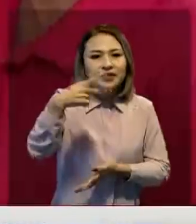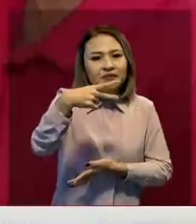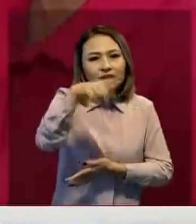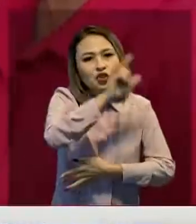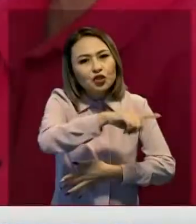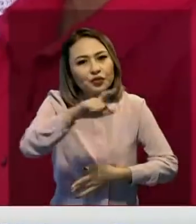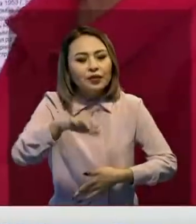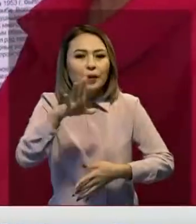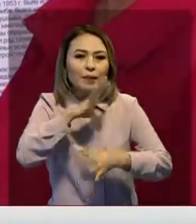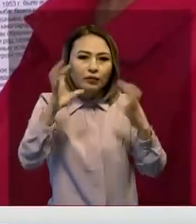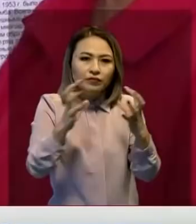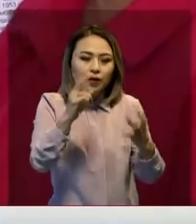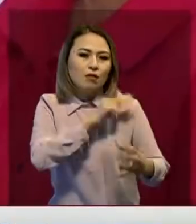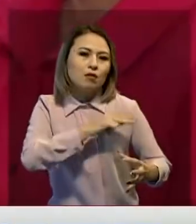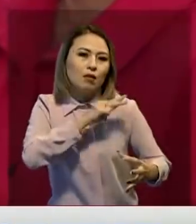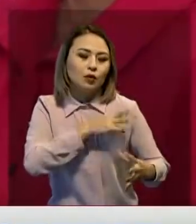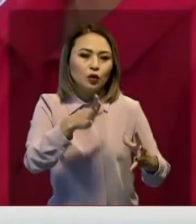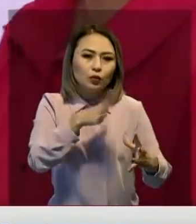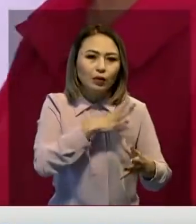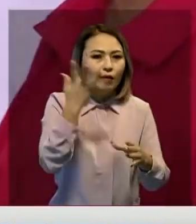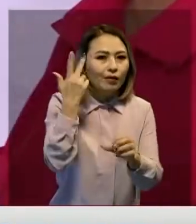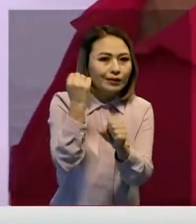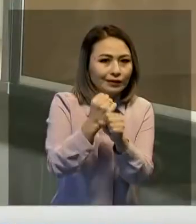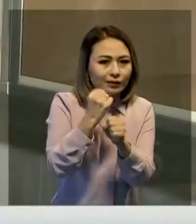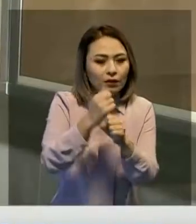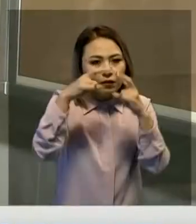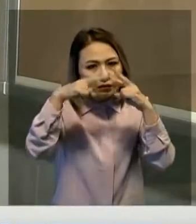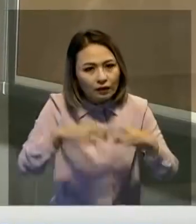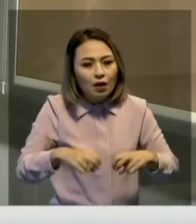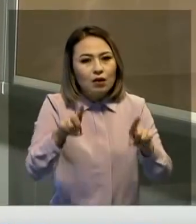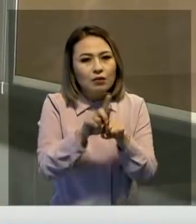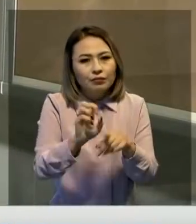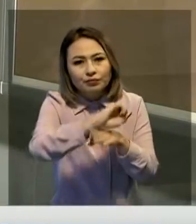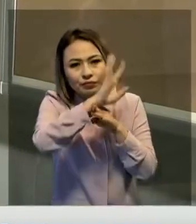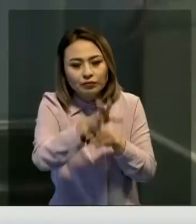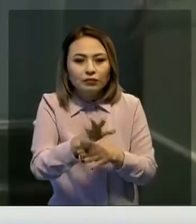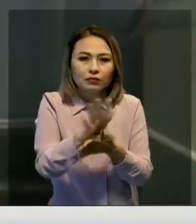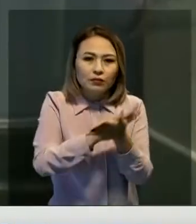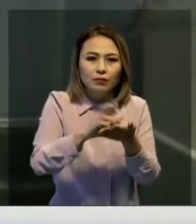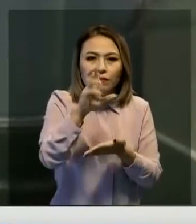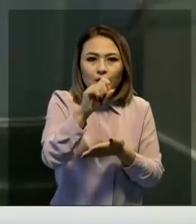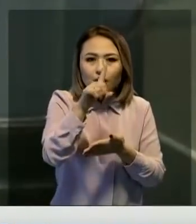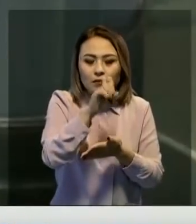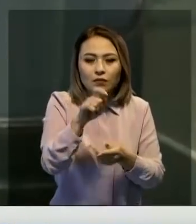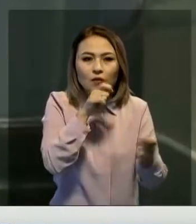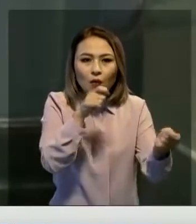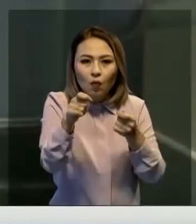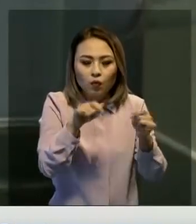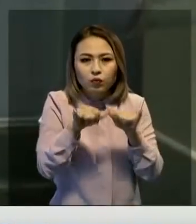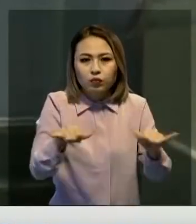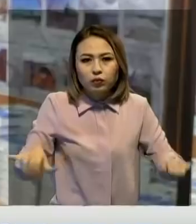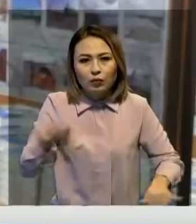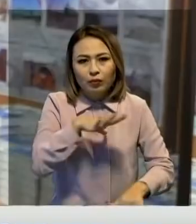астам маман талыма ембегетті. Озық құрлығылар әрі зерткіналармен жабықталған әдістемелік база қалымдардың қолыңыз артты.